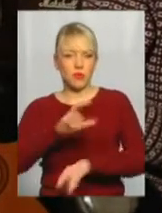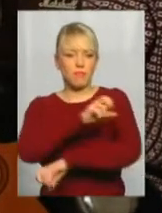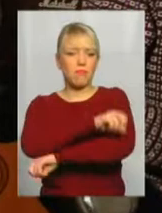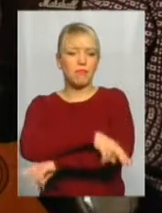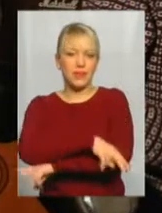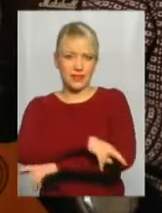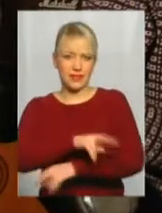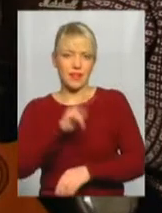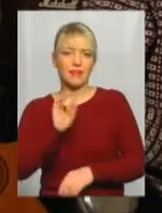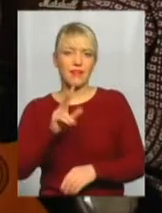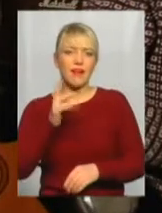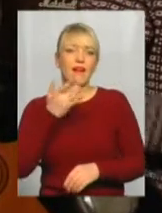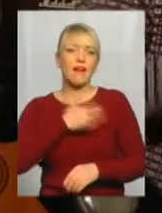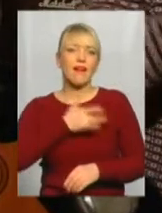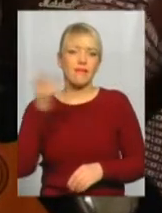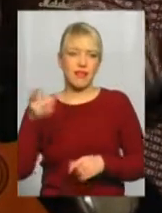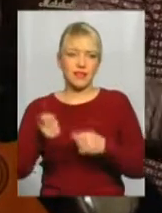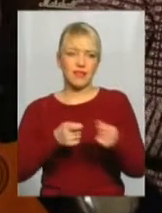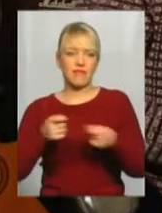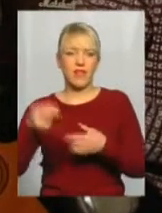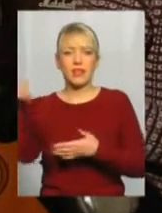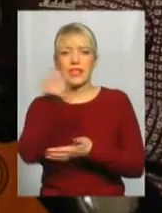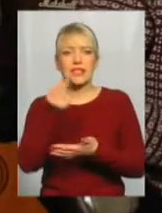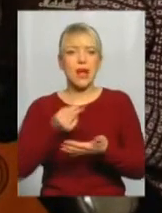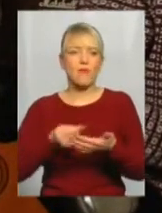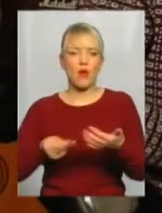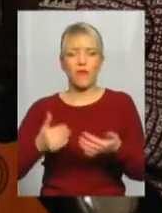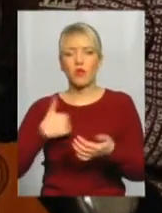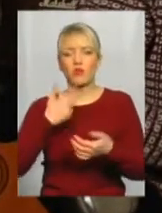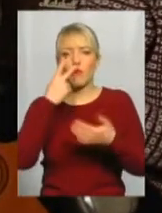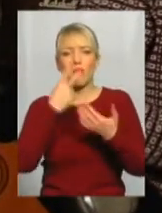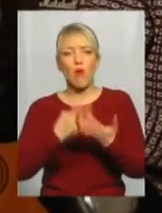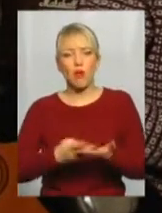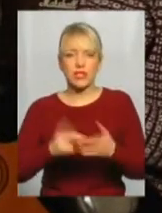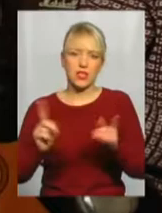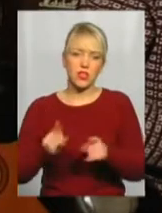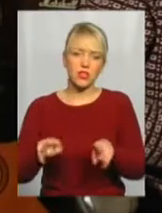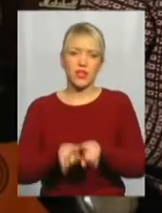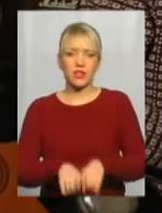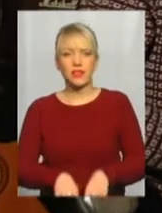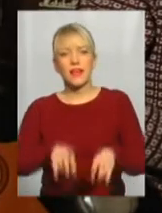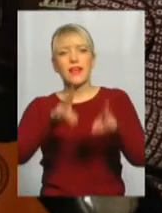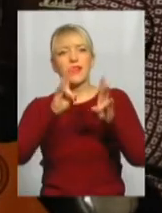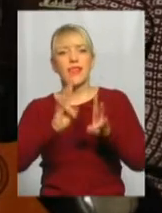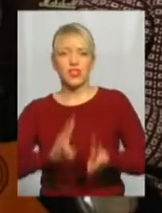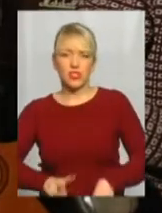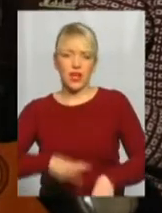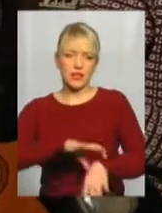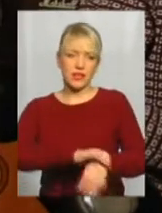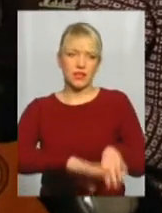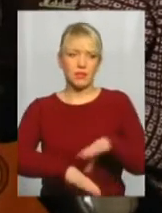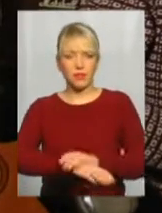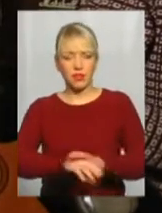змалювала, хотіла показати, що це такі були нещасні кріпаки, вони зліпили ту